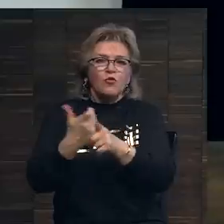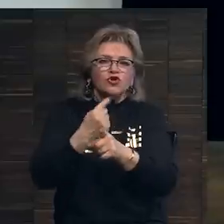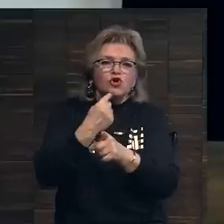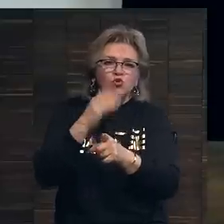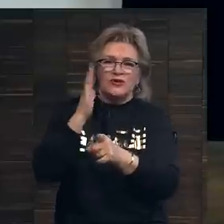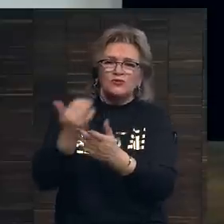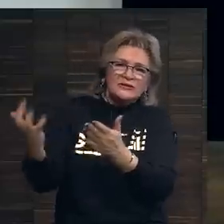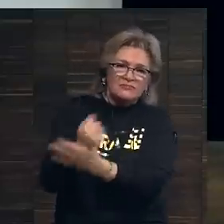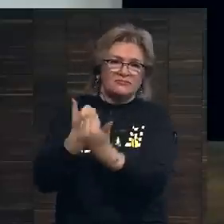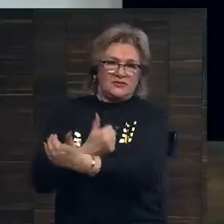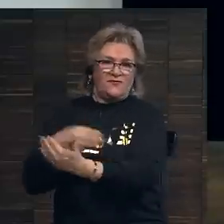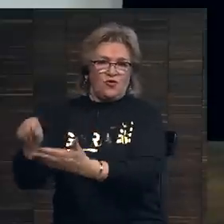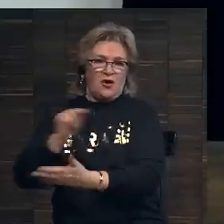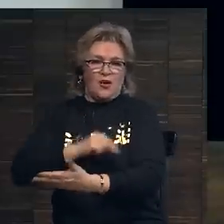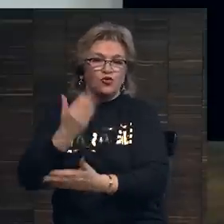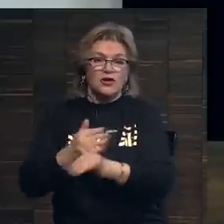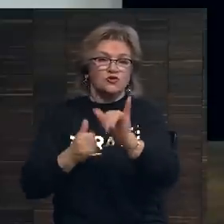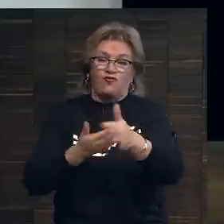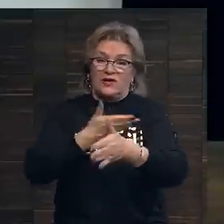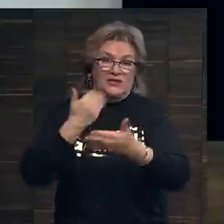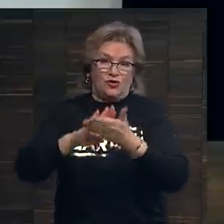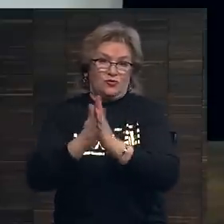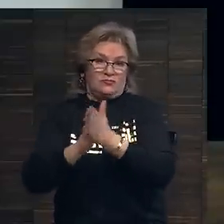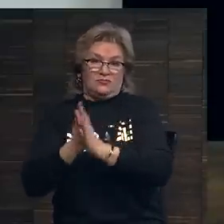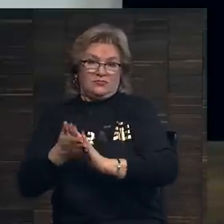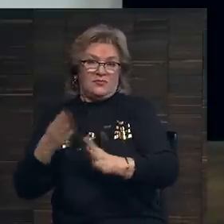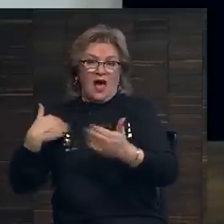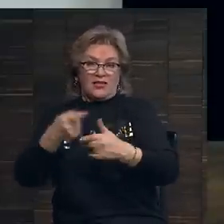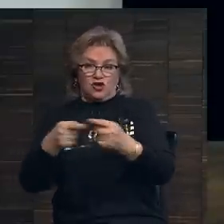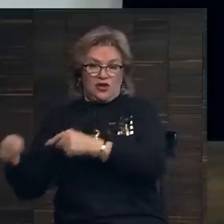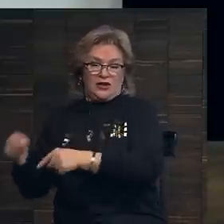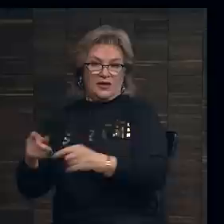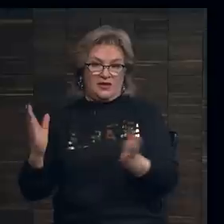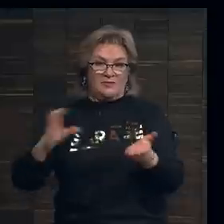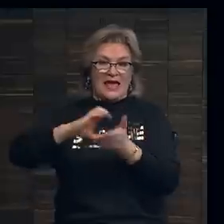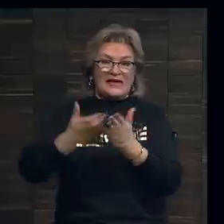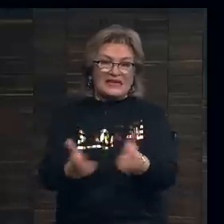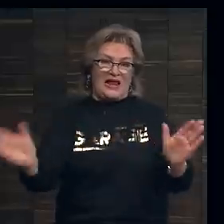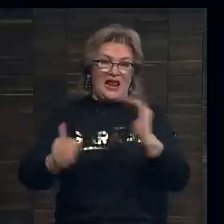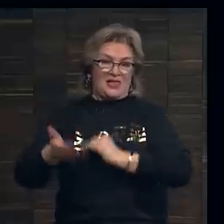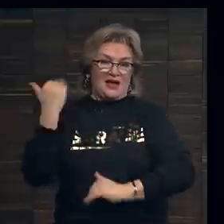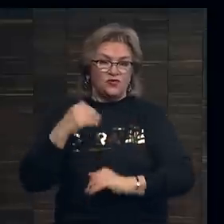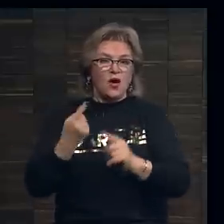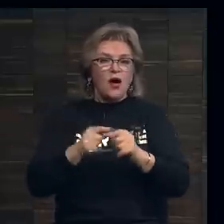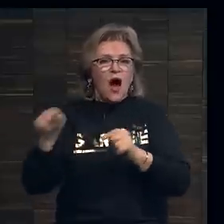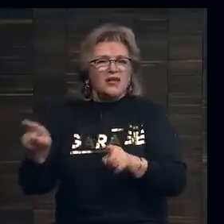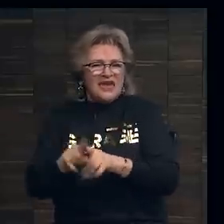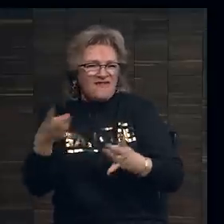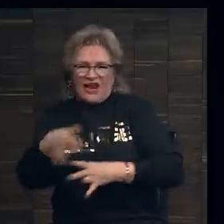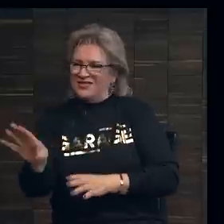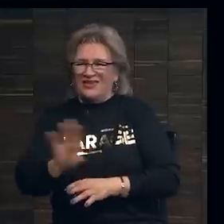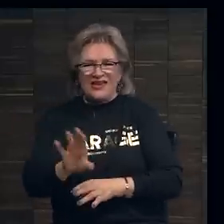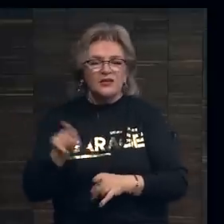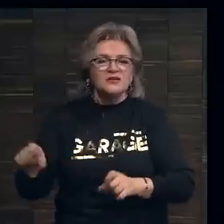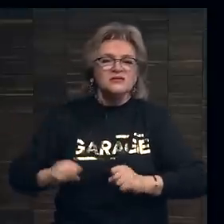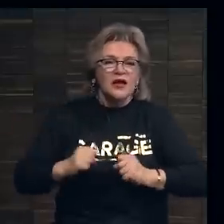трудно будет раздобыть его работы, если у вас нету рабочих отношений с этой галереей уже давно. И это не потому, что они такие вредные,